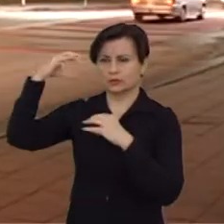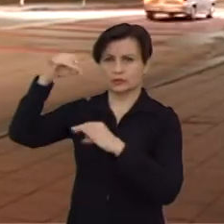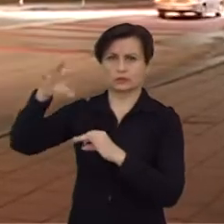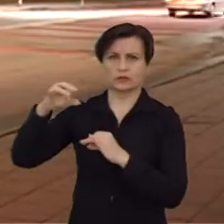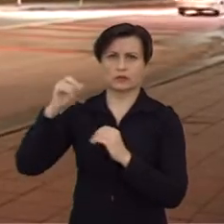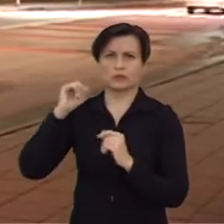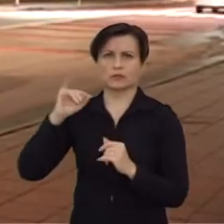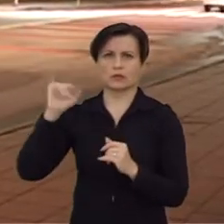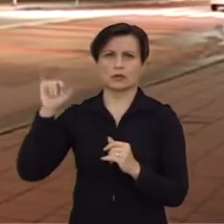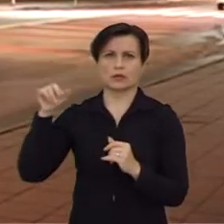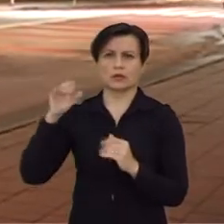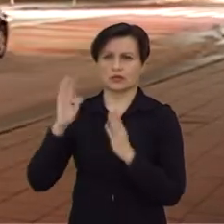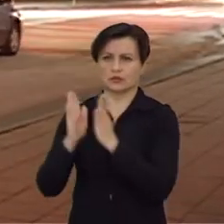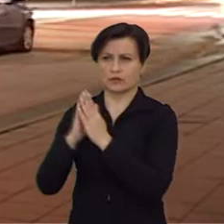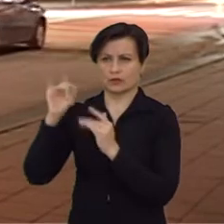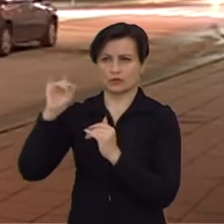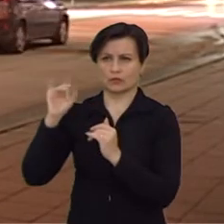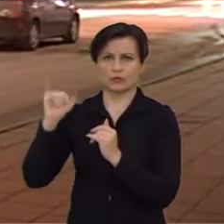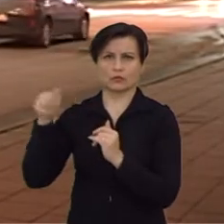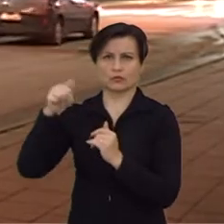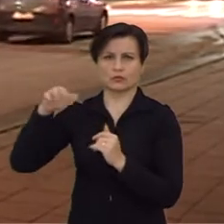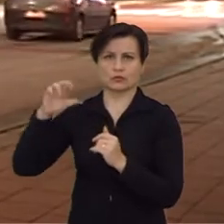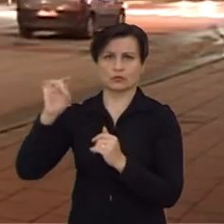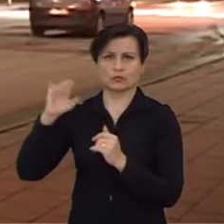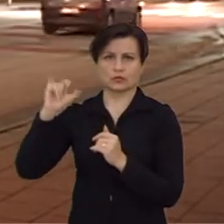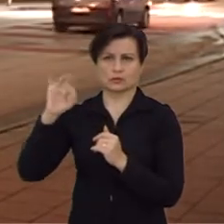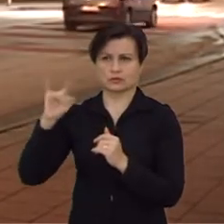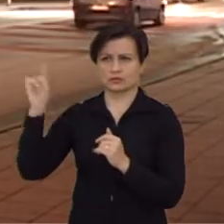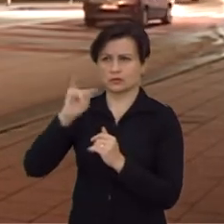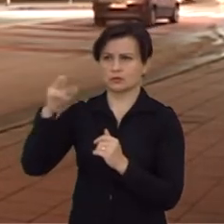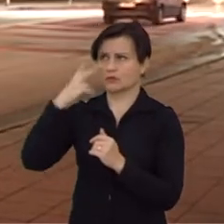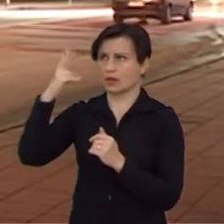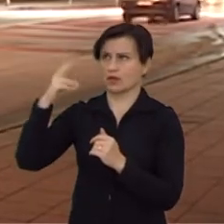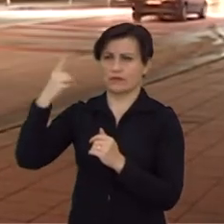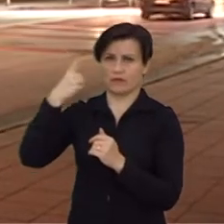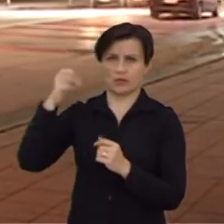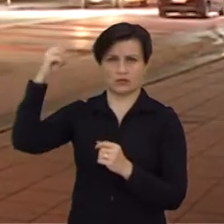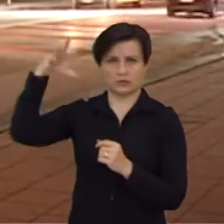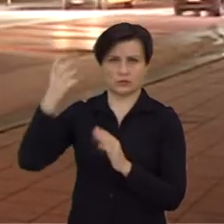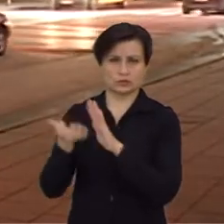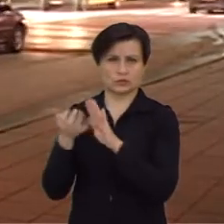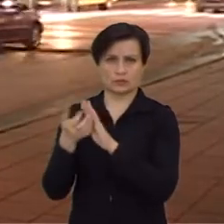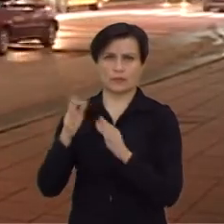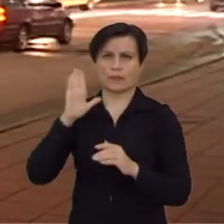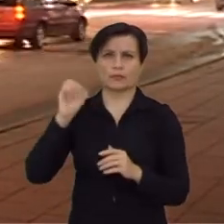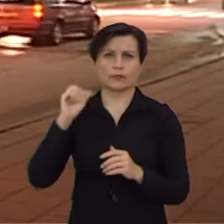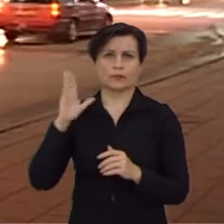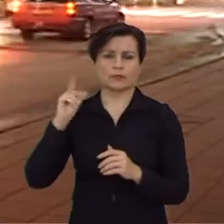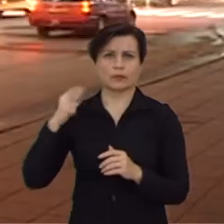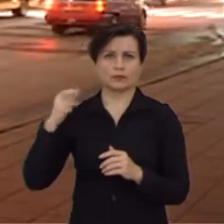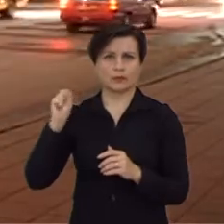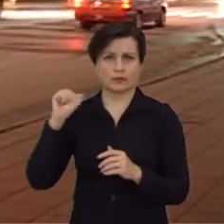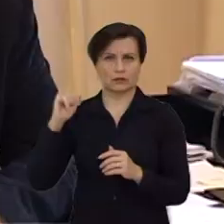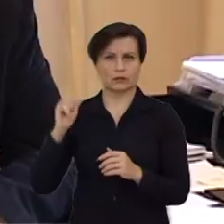nuo Jotkeškio gatvės sūktome į Švento Jurgio bažnyčią, tai akivaizdžiai matosi, kad vieno šviestuvo tenai trūksta. Yra link Babieno